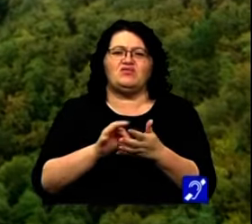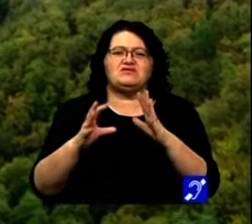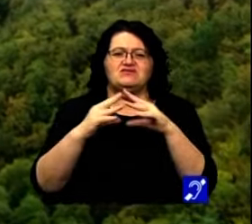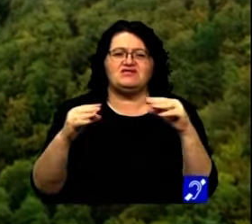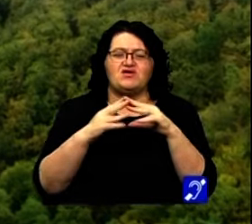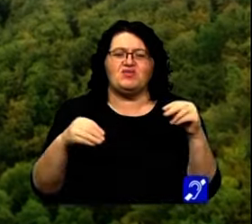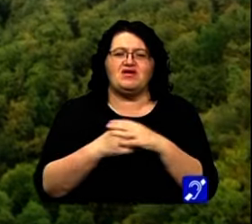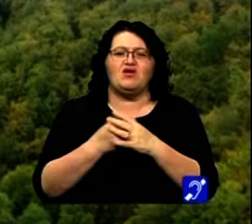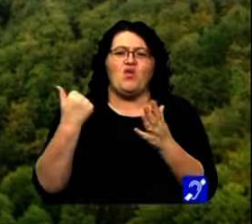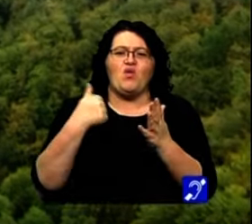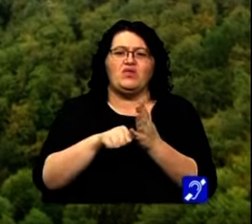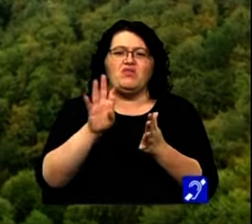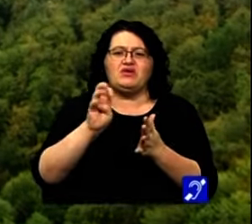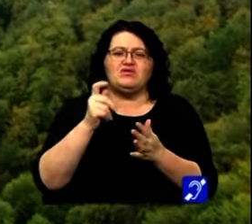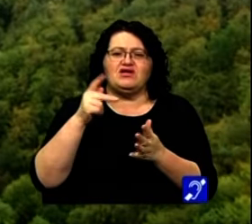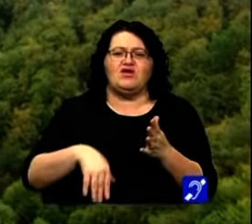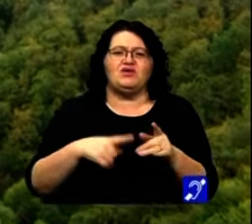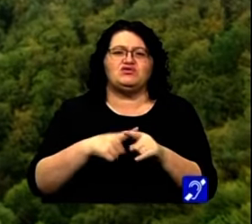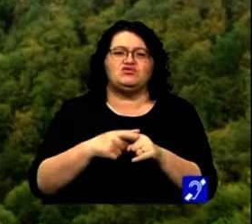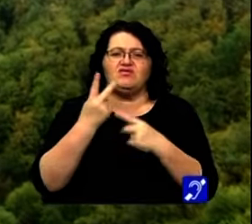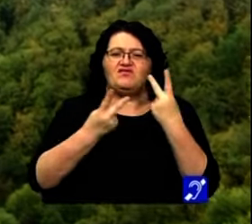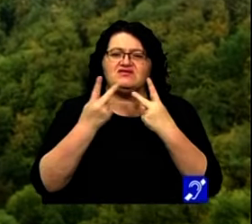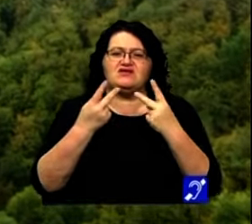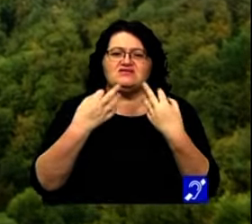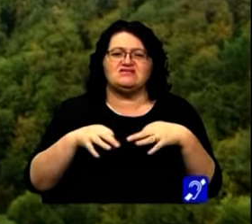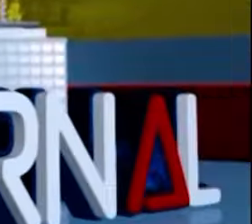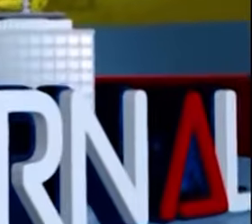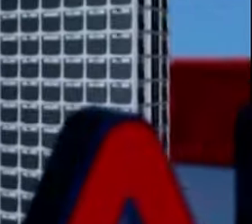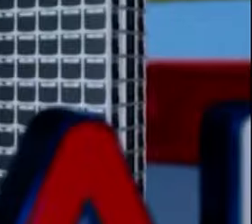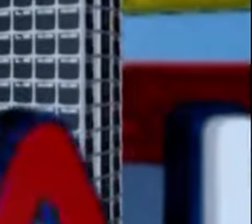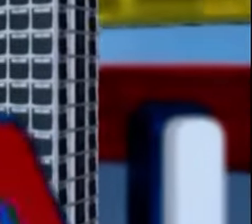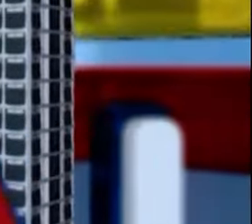țara noastră. Are 1400 de kilometri și străbate 10 județe.